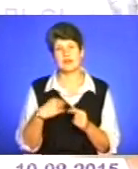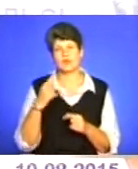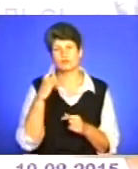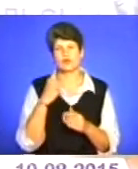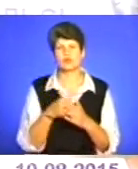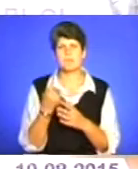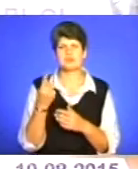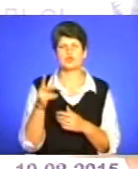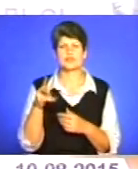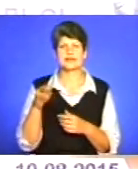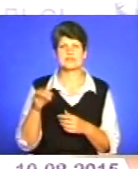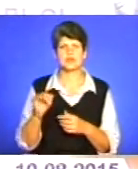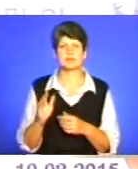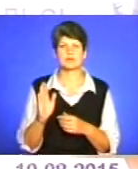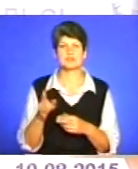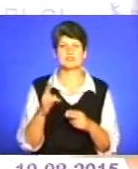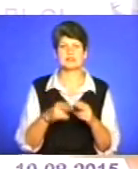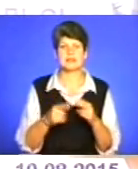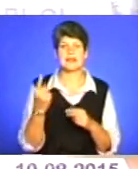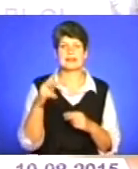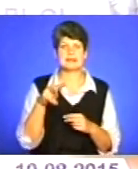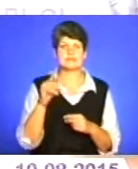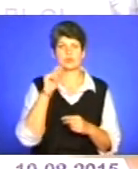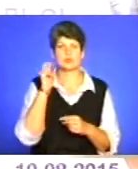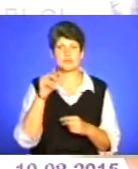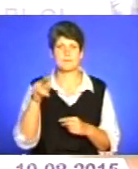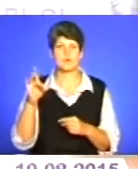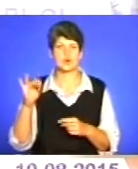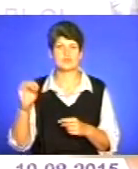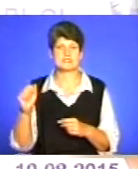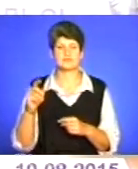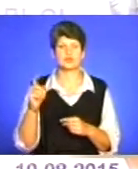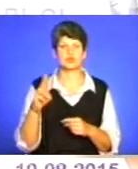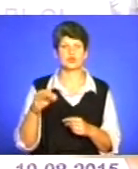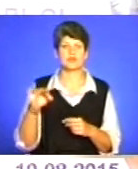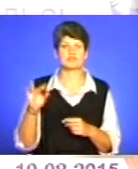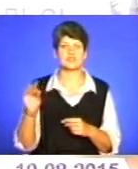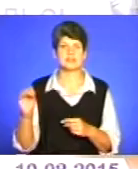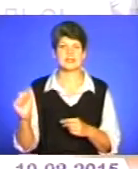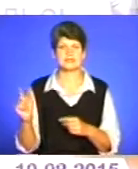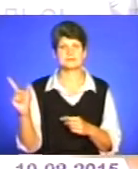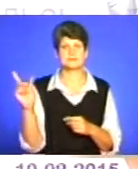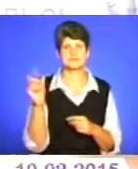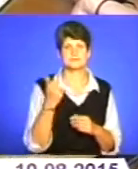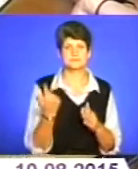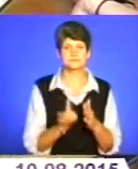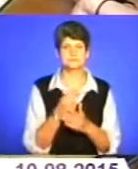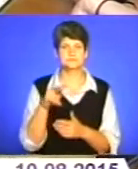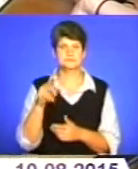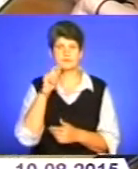листопада буде завершена. Це Лесі Українки, Протасевича, Довженка і знову з виїздом на Лесі Українки.